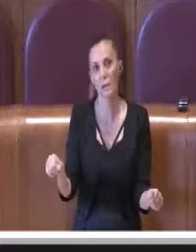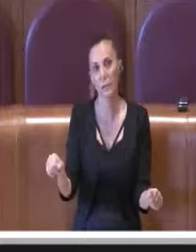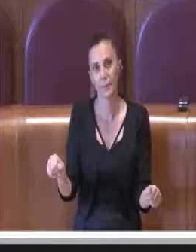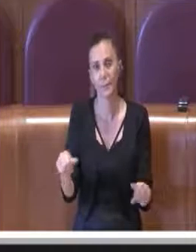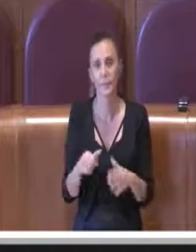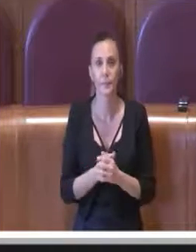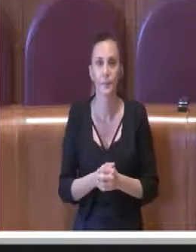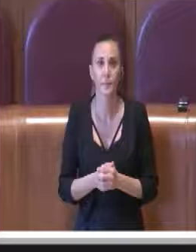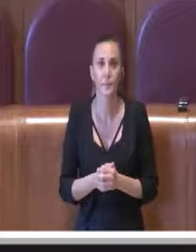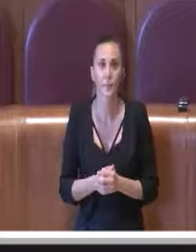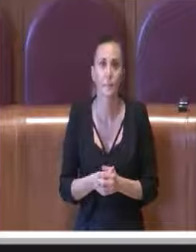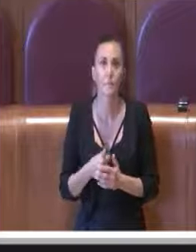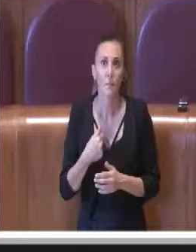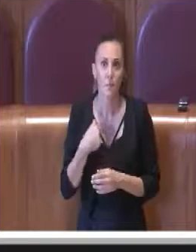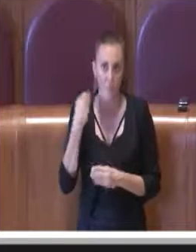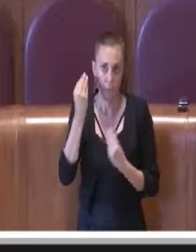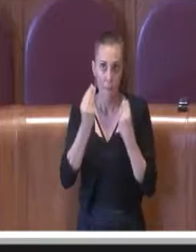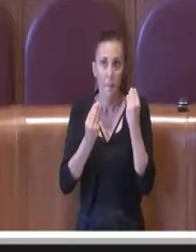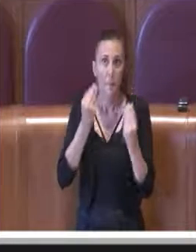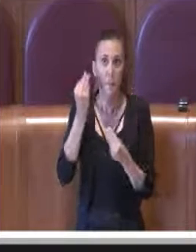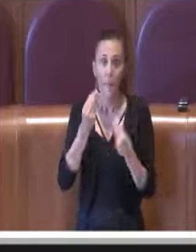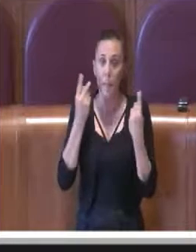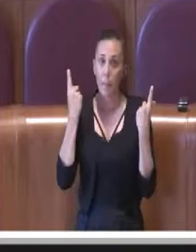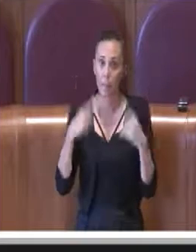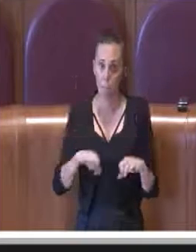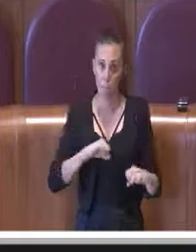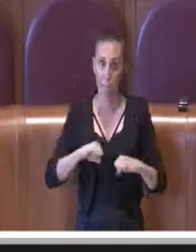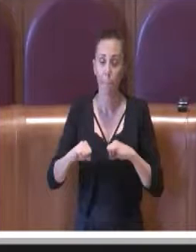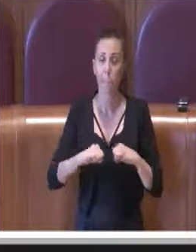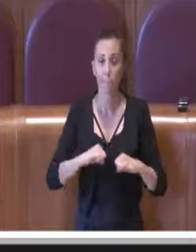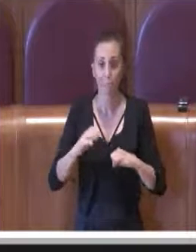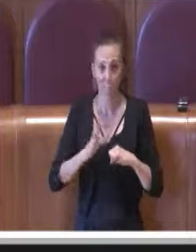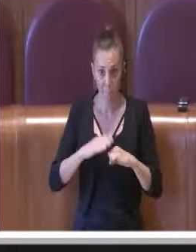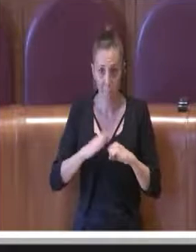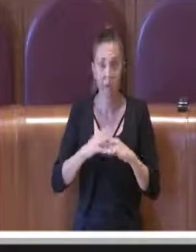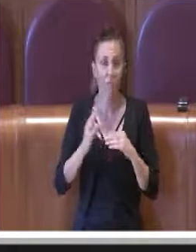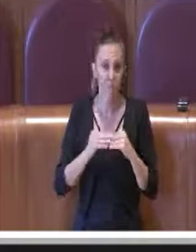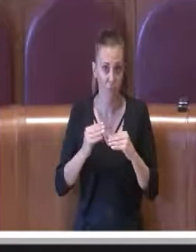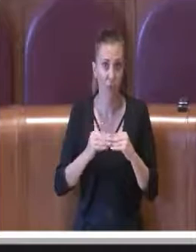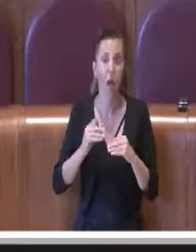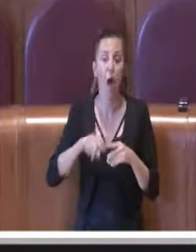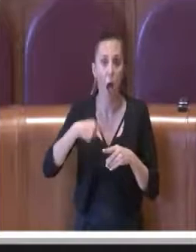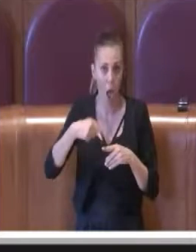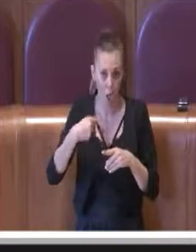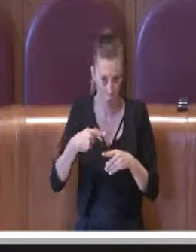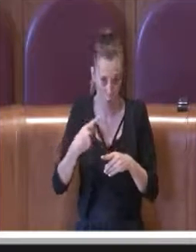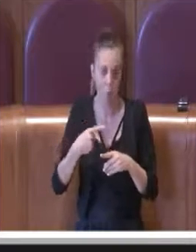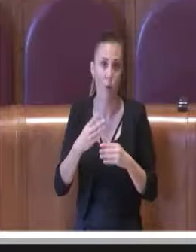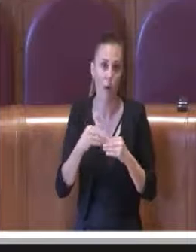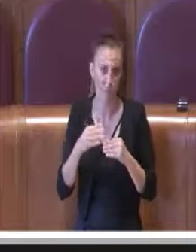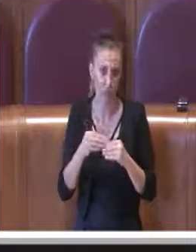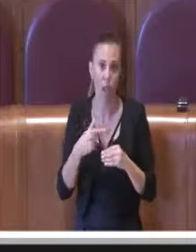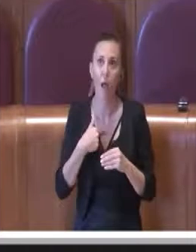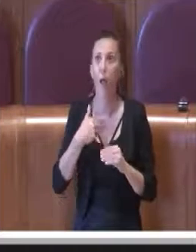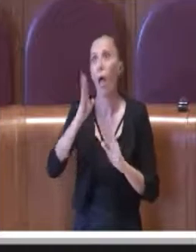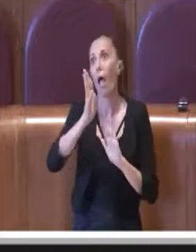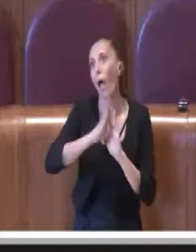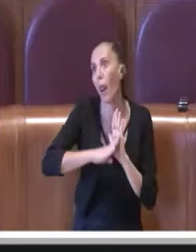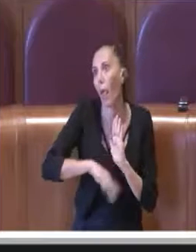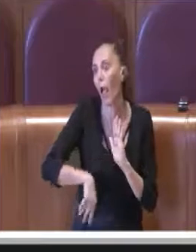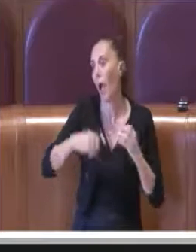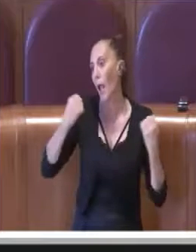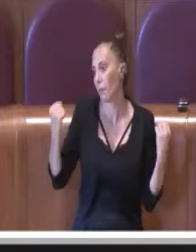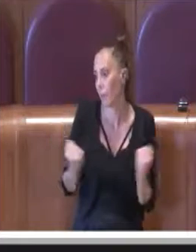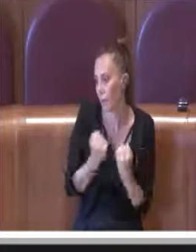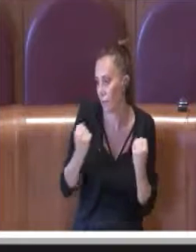Quindi ritengo che questa amministrazione ha fatto e sta facendo molto. Non voglio elencare tutte le attività che